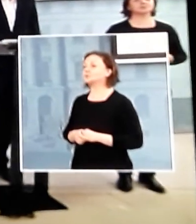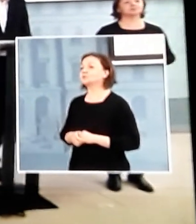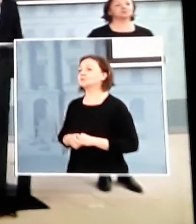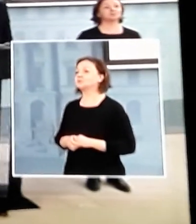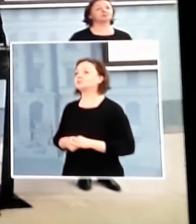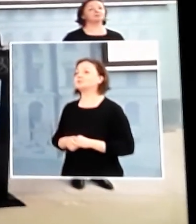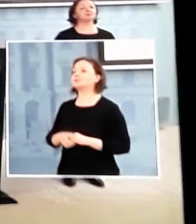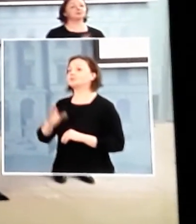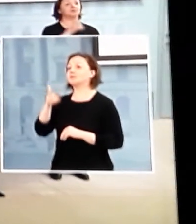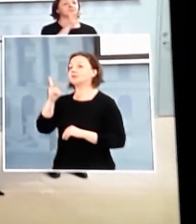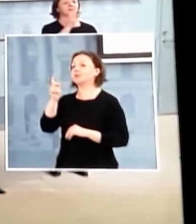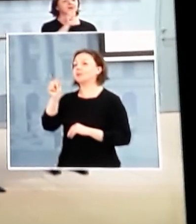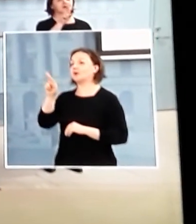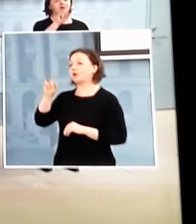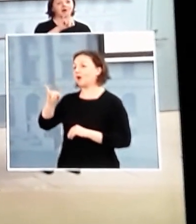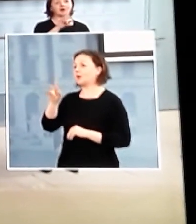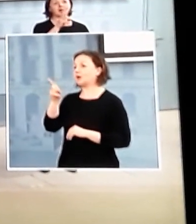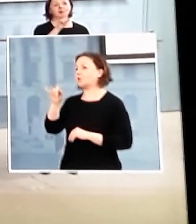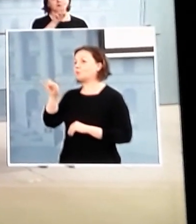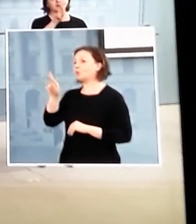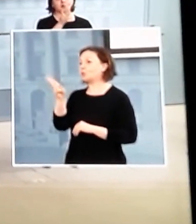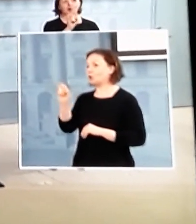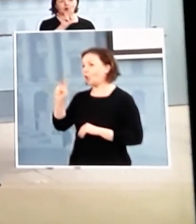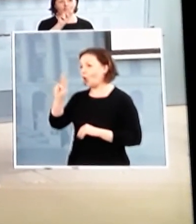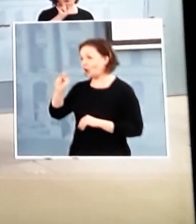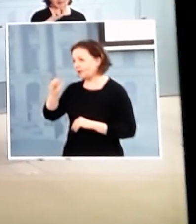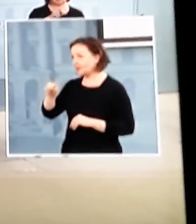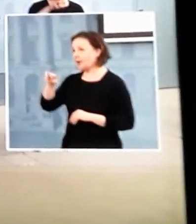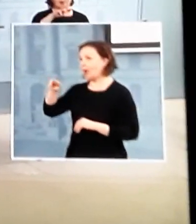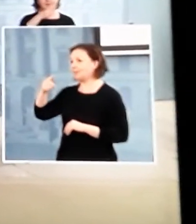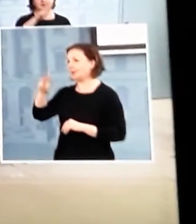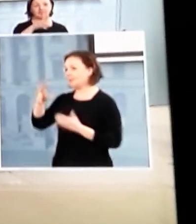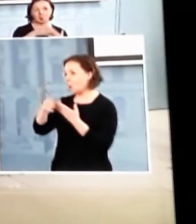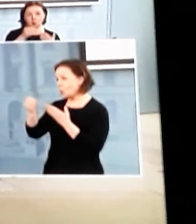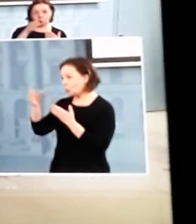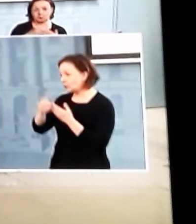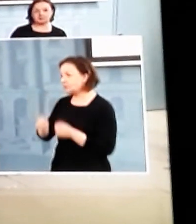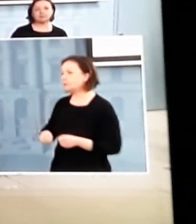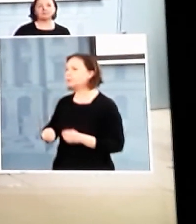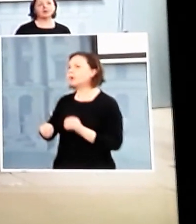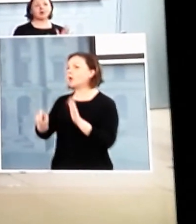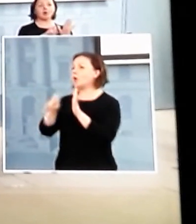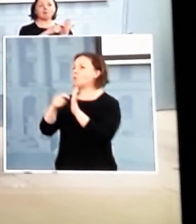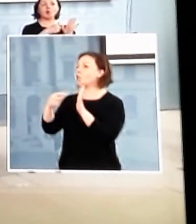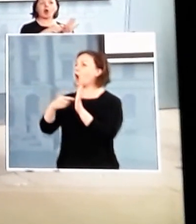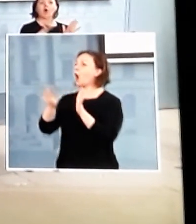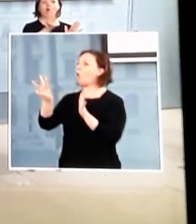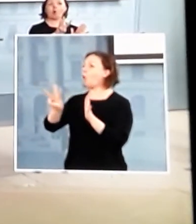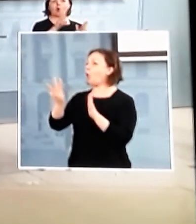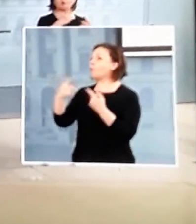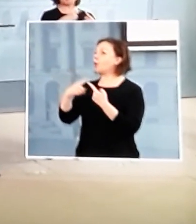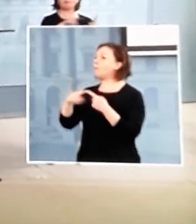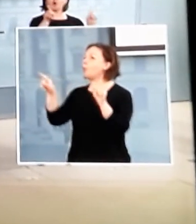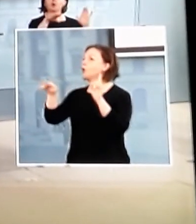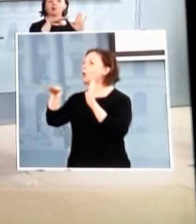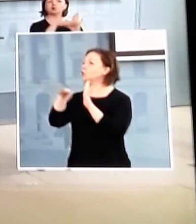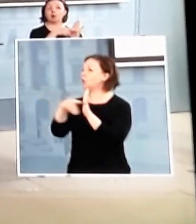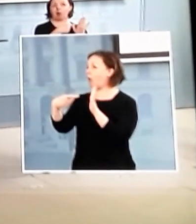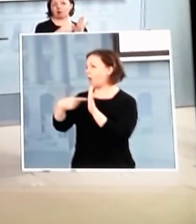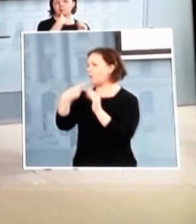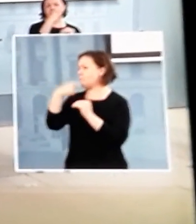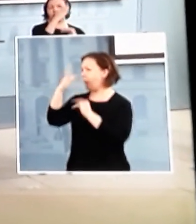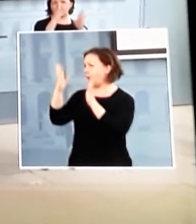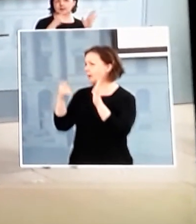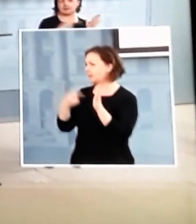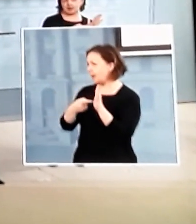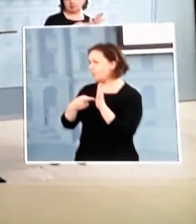Kari Pyrynä, MTV-uutiset. Tämä pykälä kolme, tämä poikkeusolojen määritelmä, niin millä